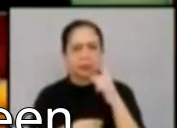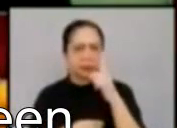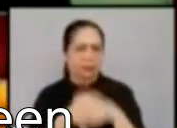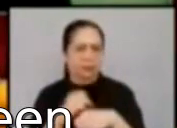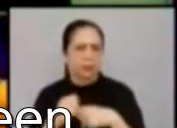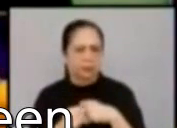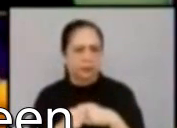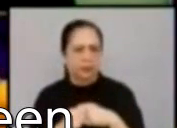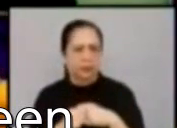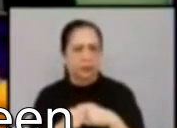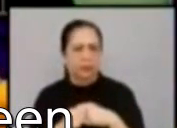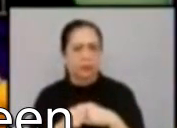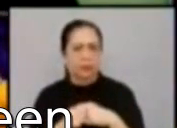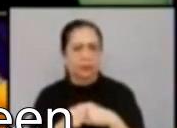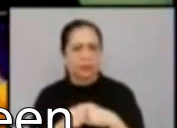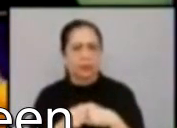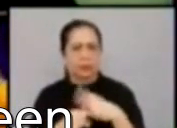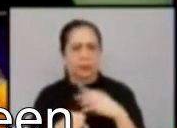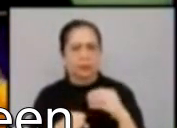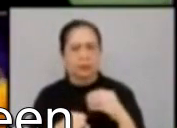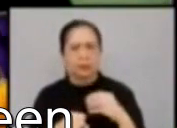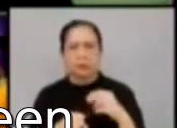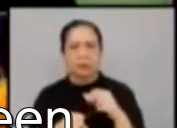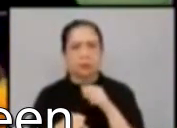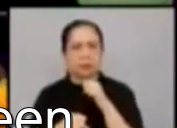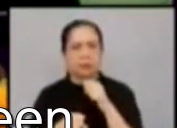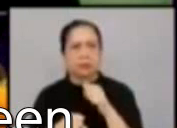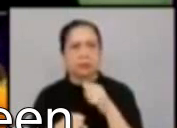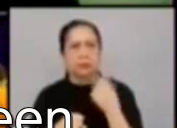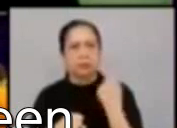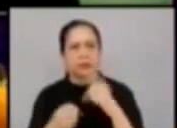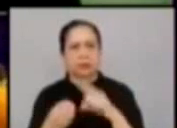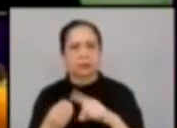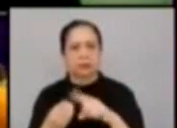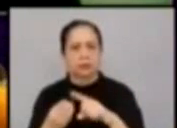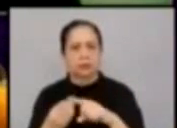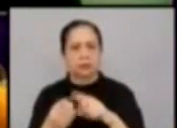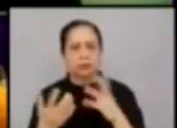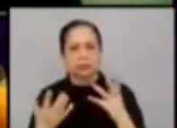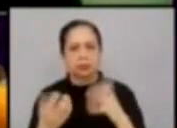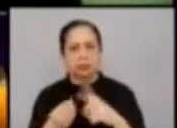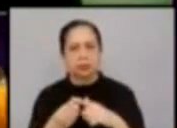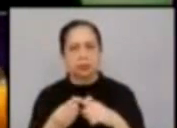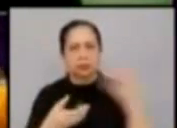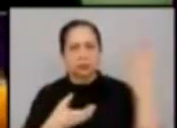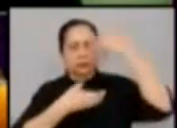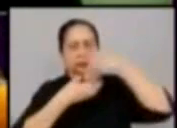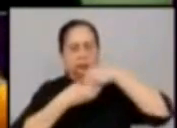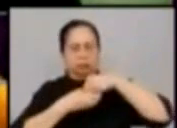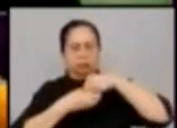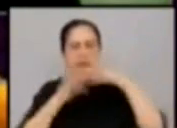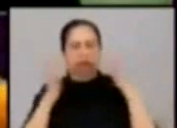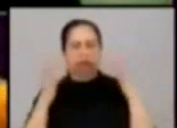100 to 150 a year. And hindi po ito puro